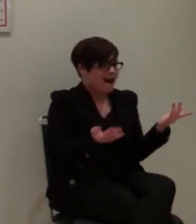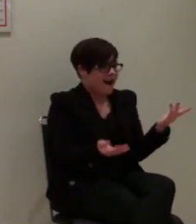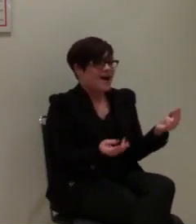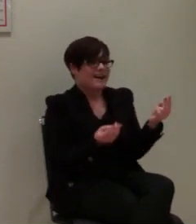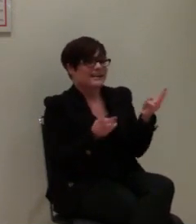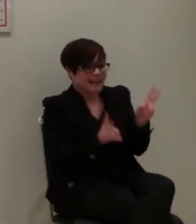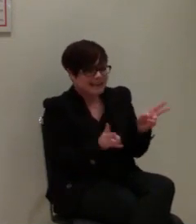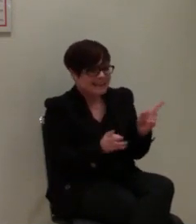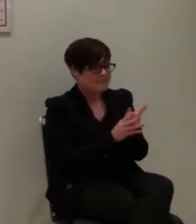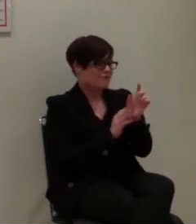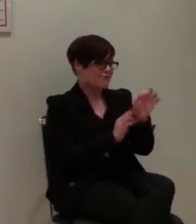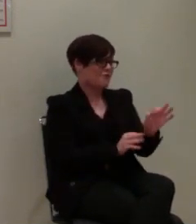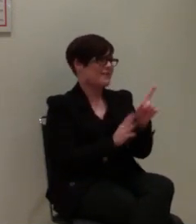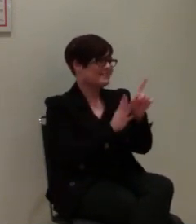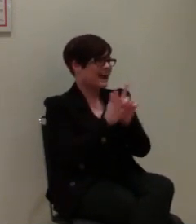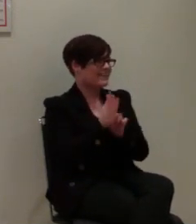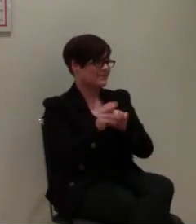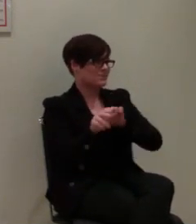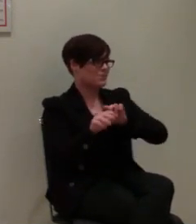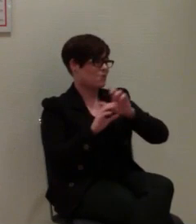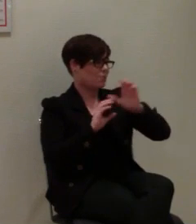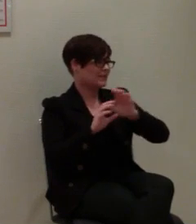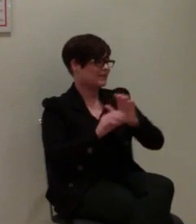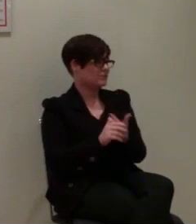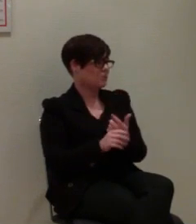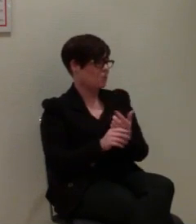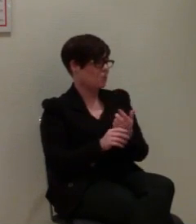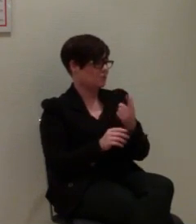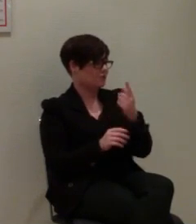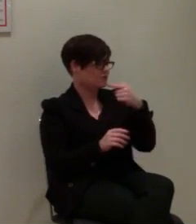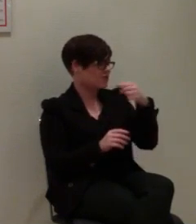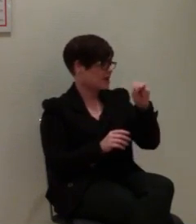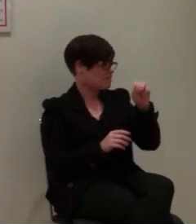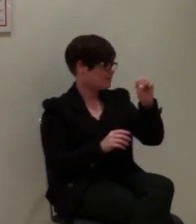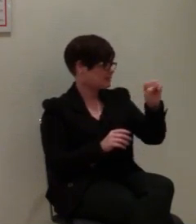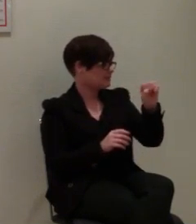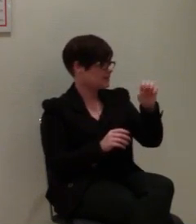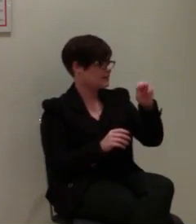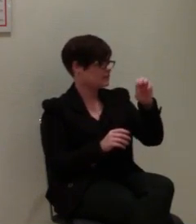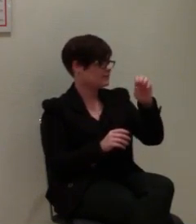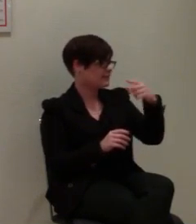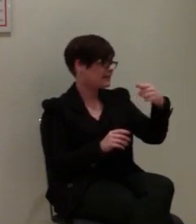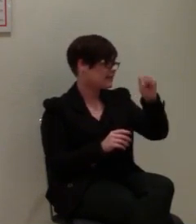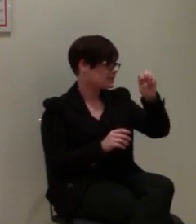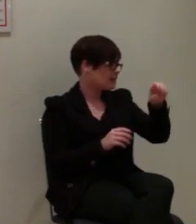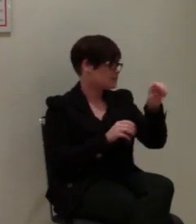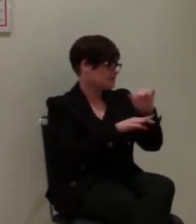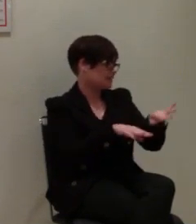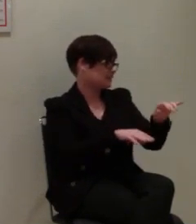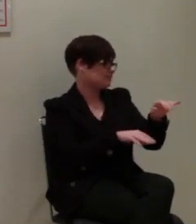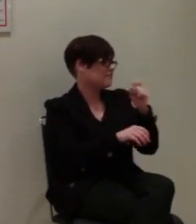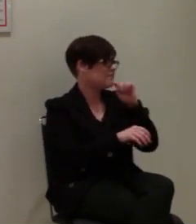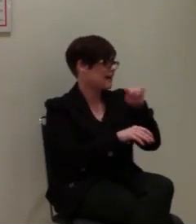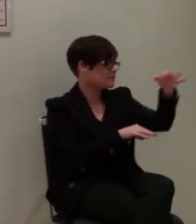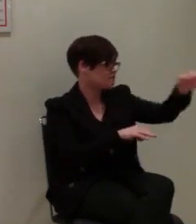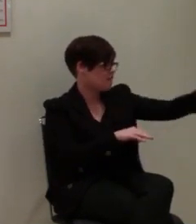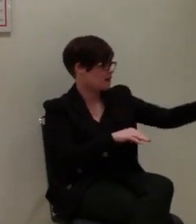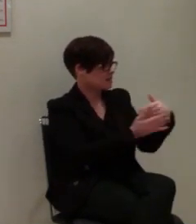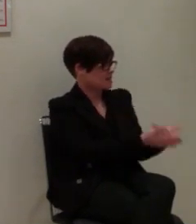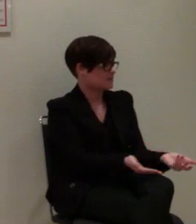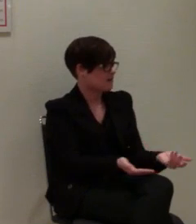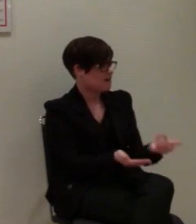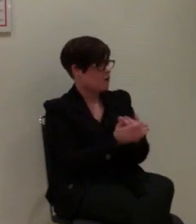was die Datenkommunikation angeht, haben wir noch mehr weiße Flecken, als was das GSM-Netzwerk angeht hier in Deutschland. Zum einen. Zum anderen, SMS